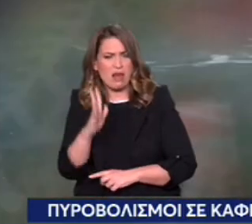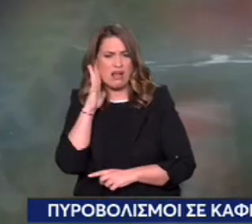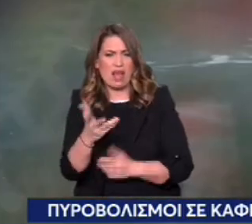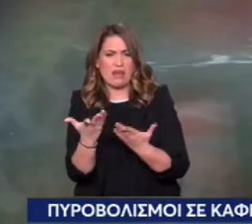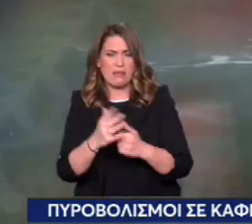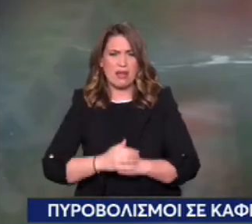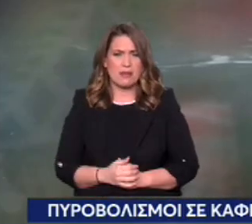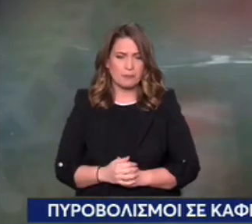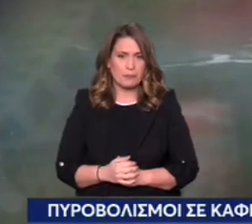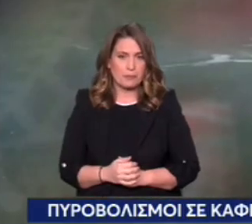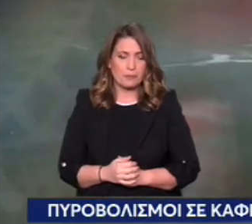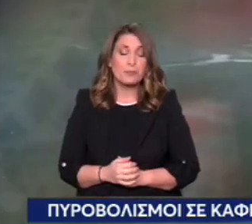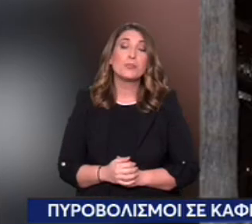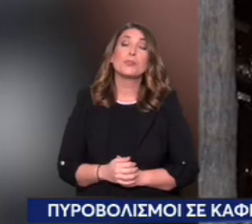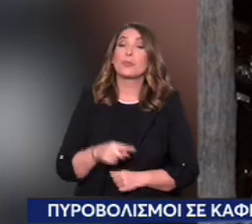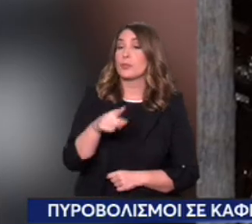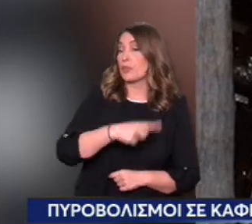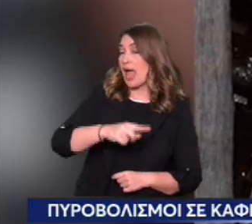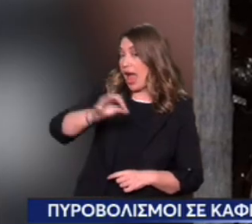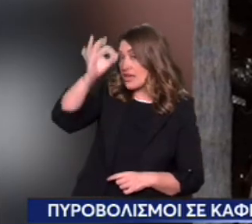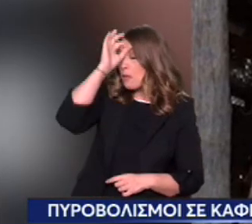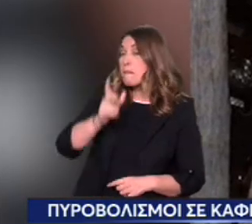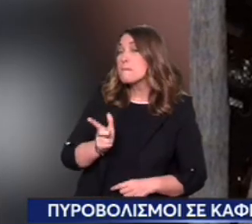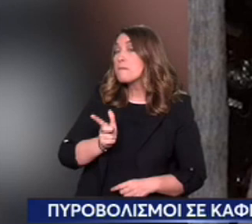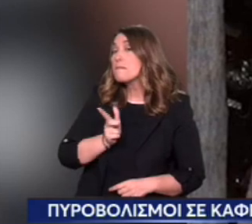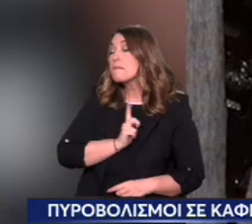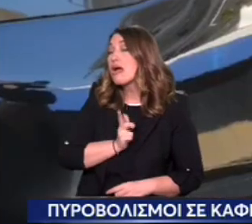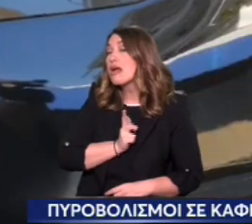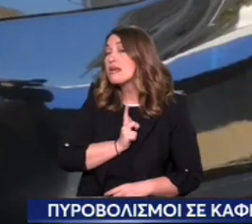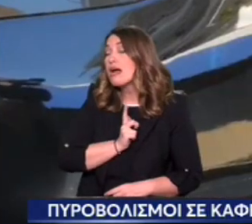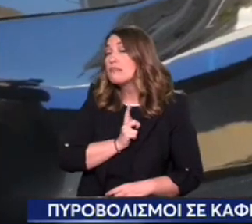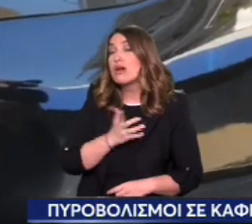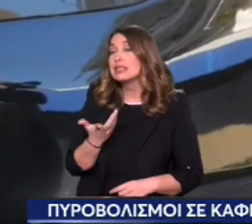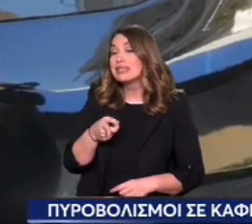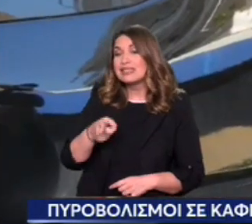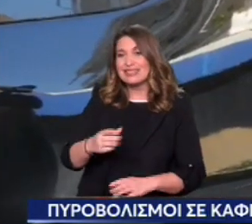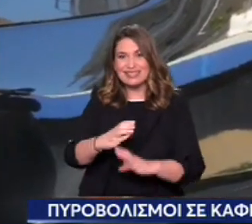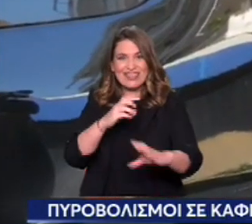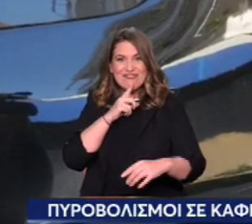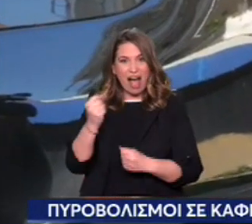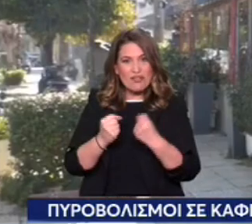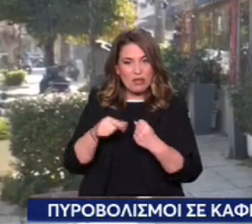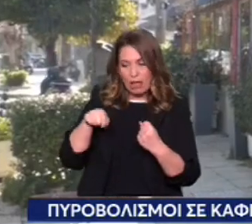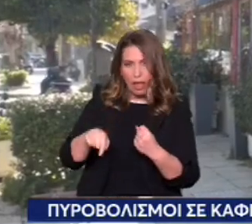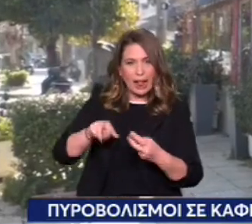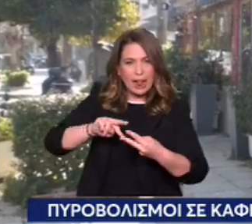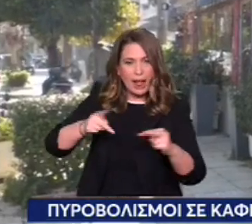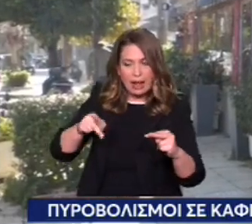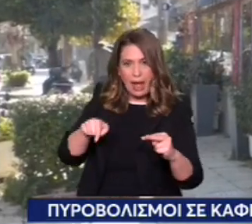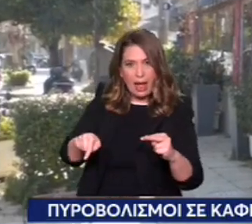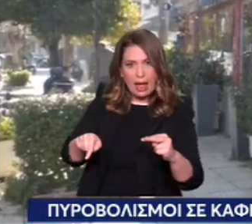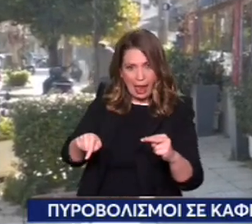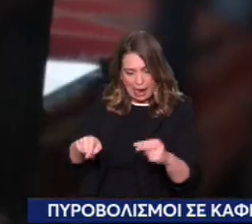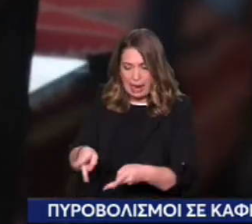Αυτό που περιμένουν πλέον οι αστυνομικοί είναι τα αποτελέσματα για το DNA που βρέθηκε στη Κάντιλακ, την οποία εγκατέλειψαν οι αλβανοί